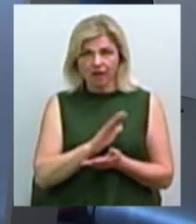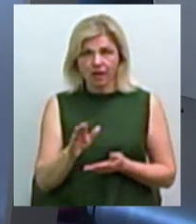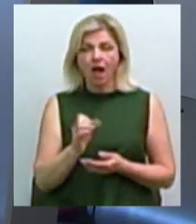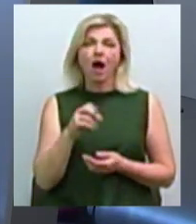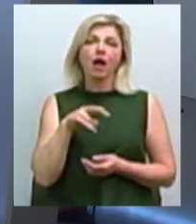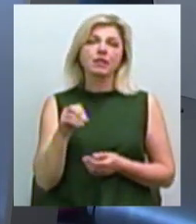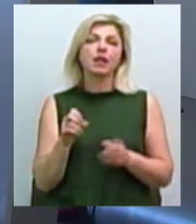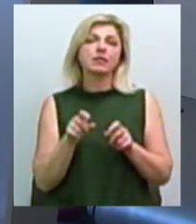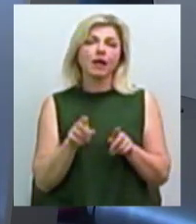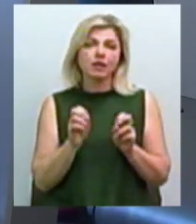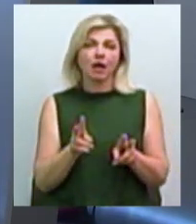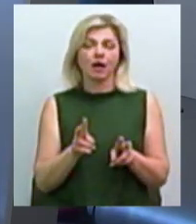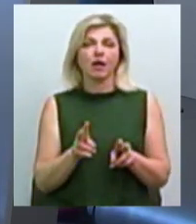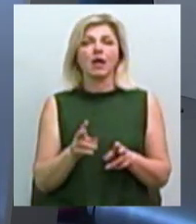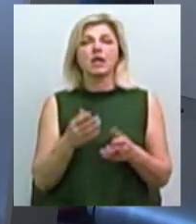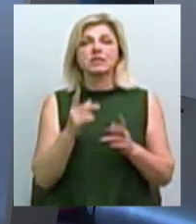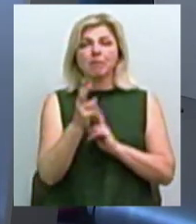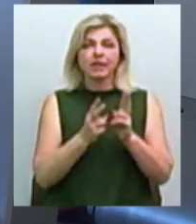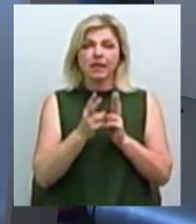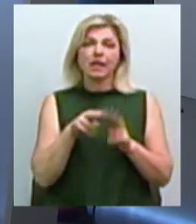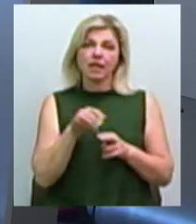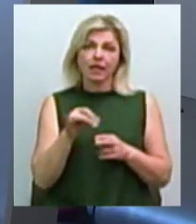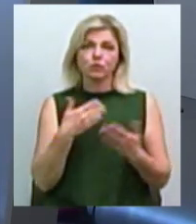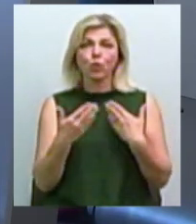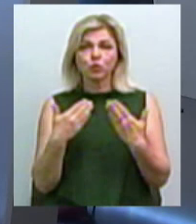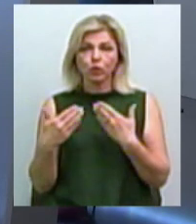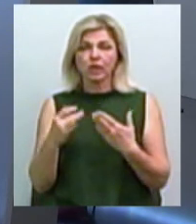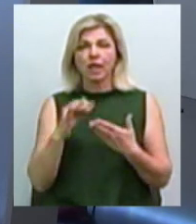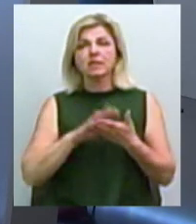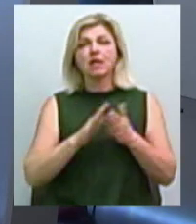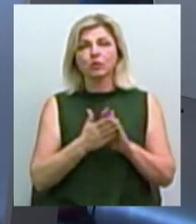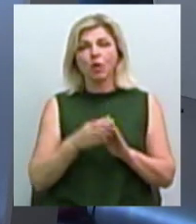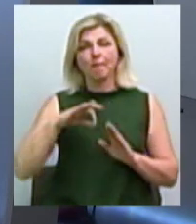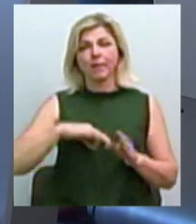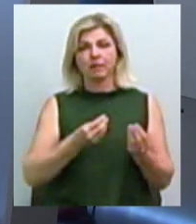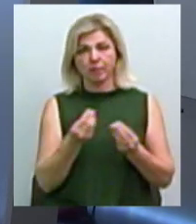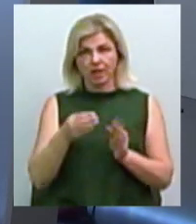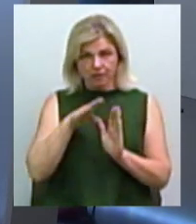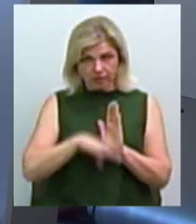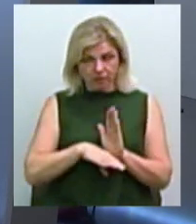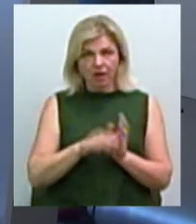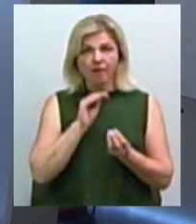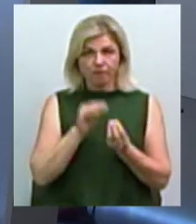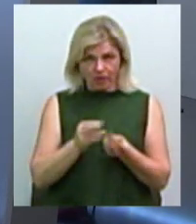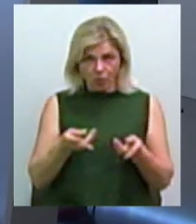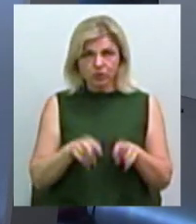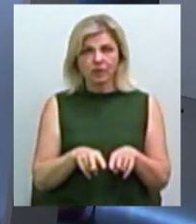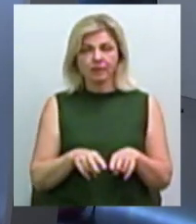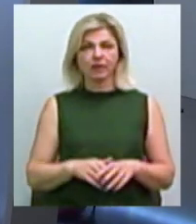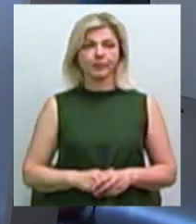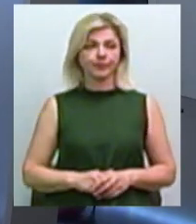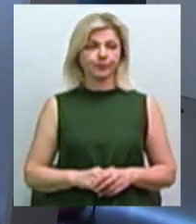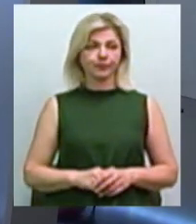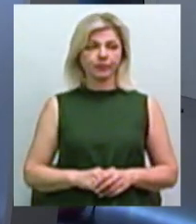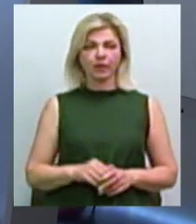так, як змінилися стосунки і становище підприємців? Погіршилось, залишилось таким самим порівнюючи 2011?